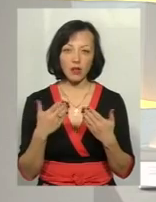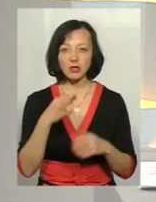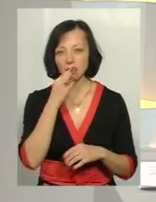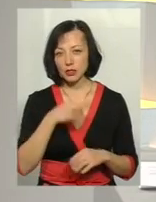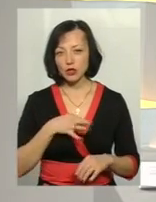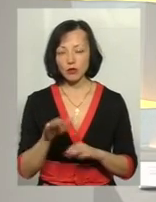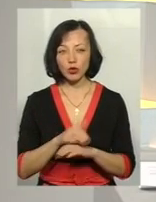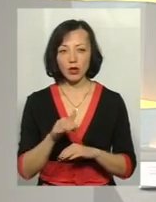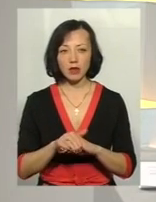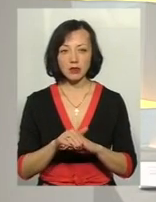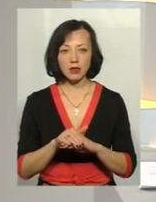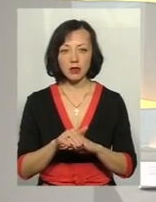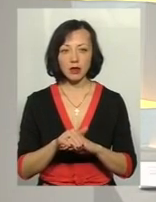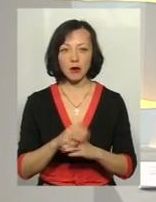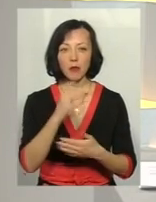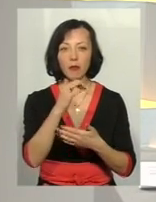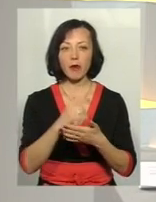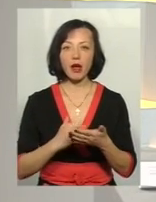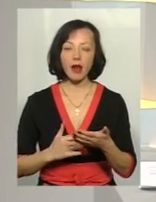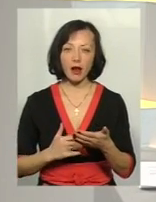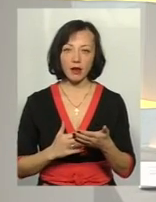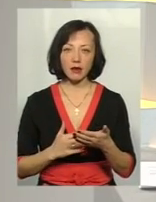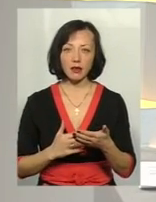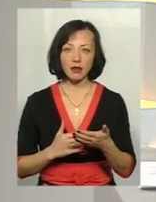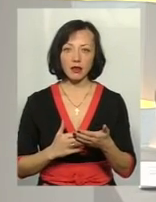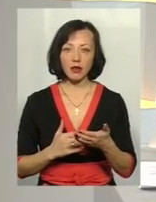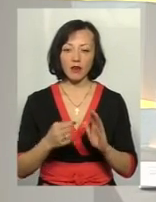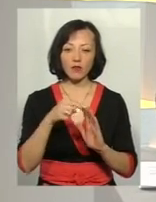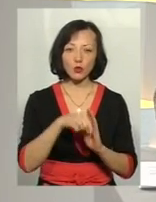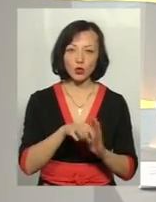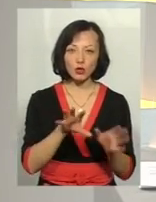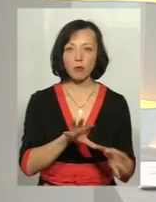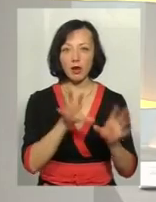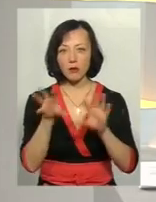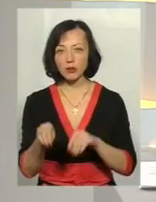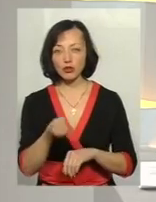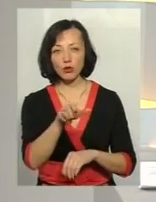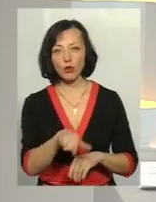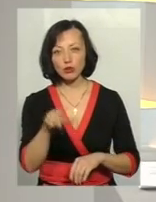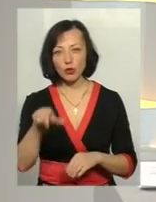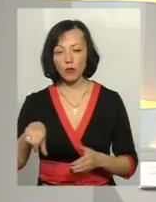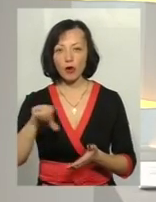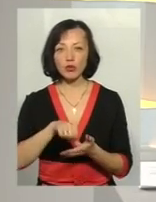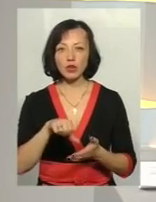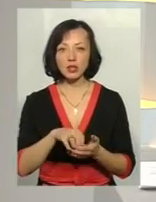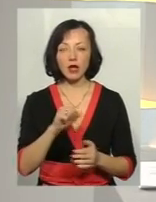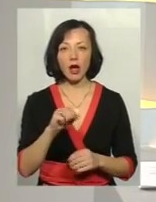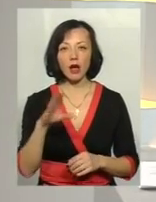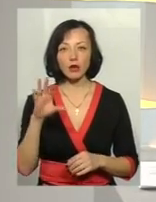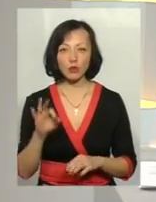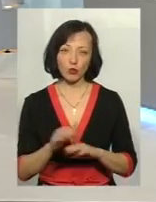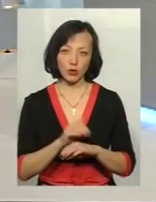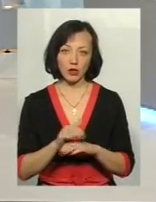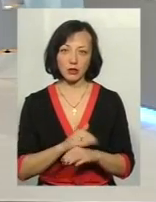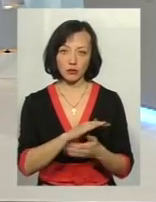будь ласка, перелік, скажімо, внутрішнього переміщення особи, учасники АТО. Так, будь